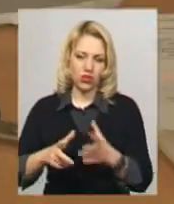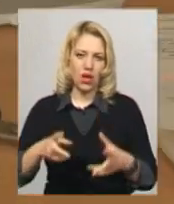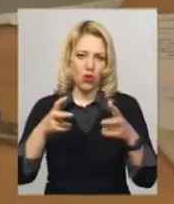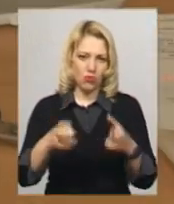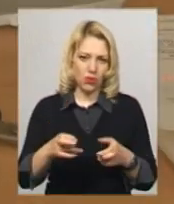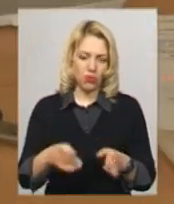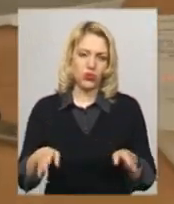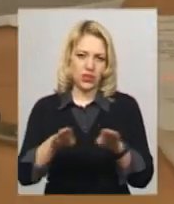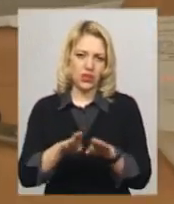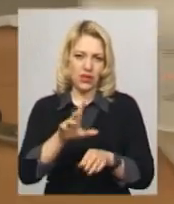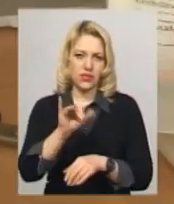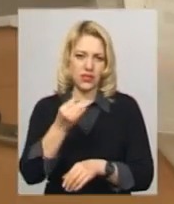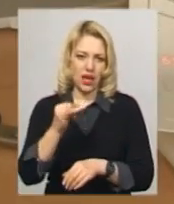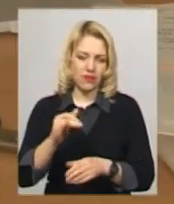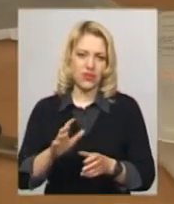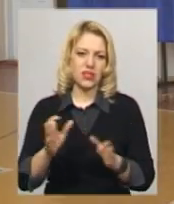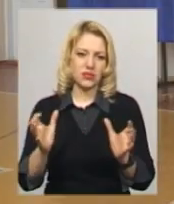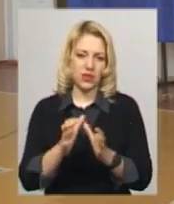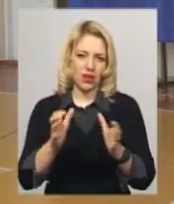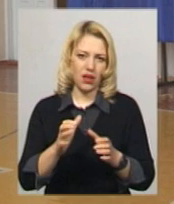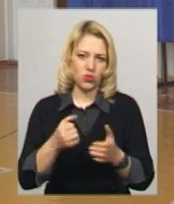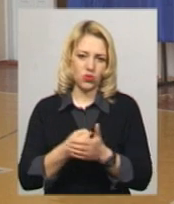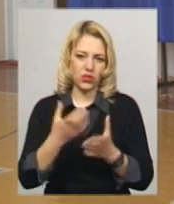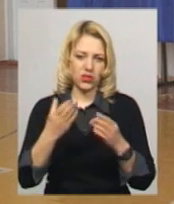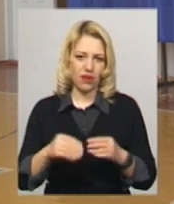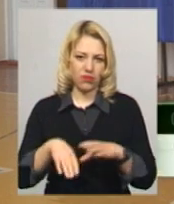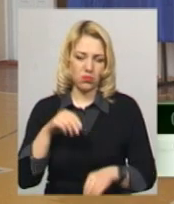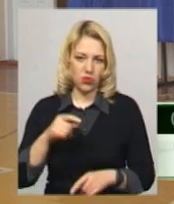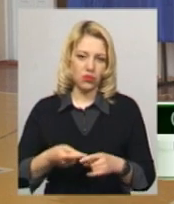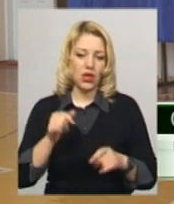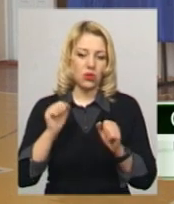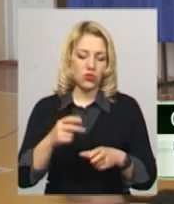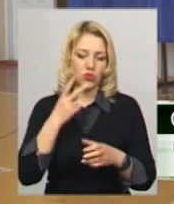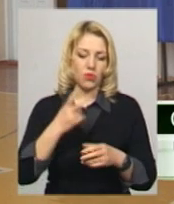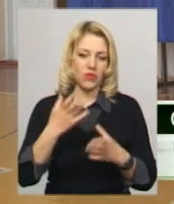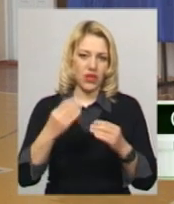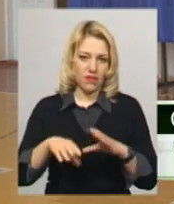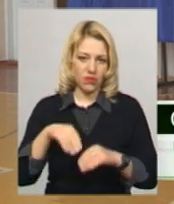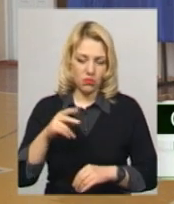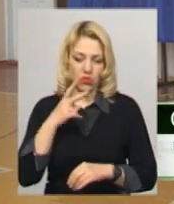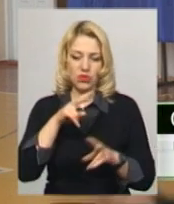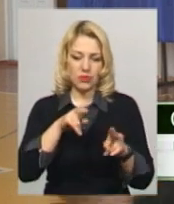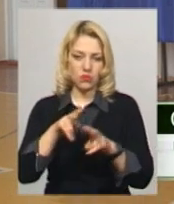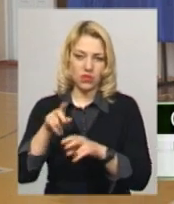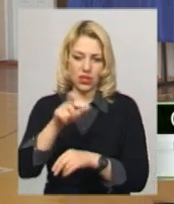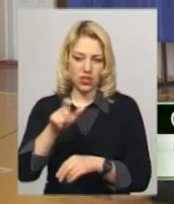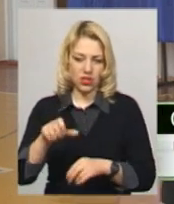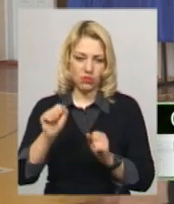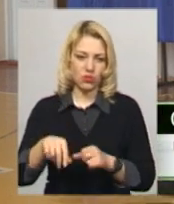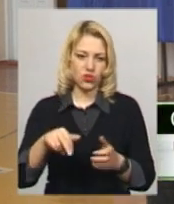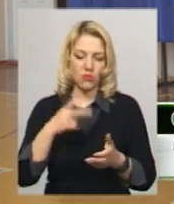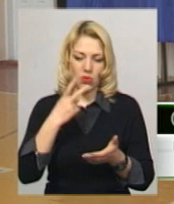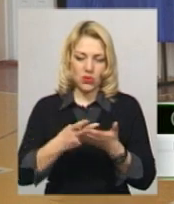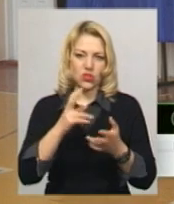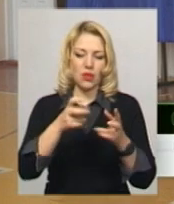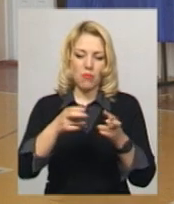сейфі, та передають на зберігання до дня виборів. В дня вибору можуть побачити спостерігачі, проверити налічі